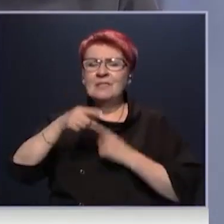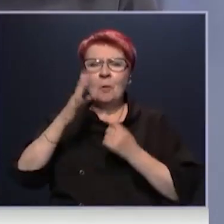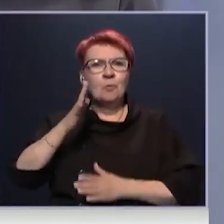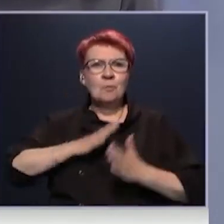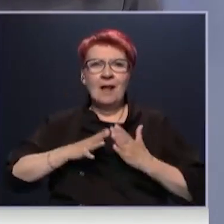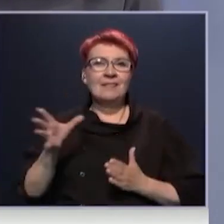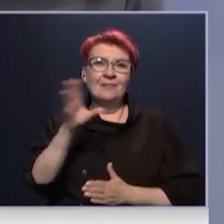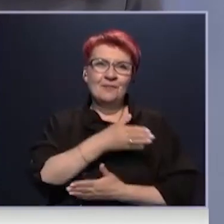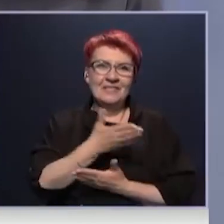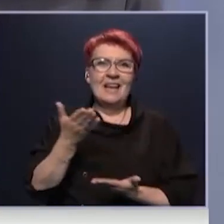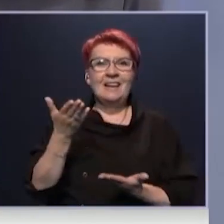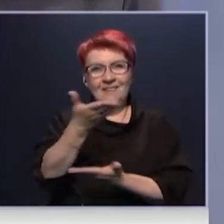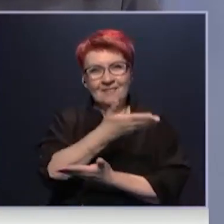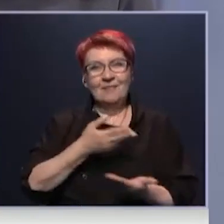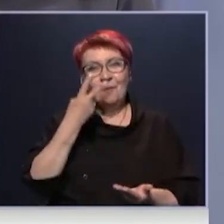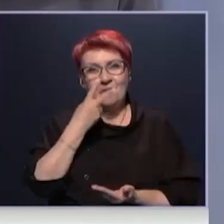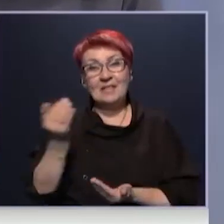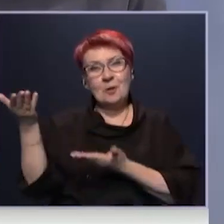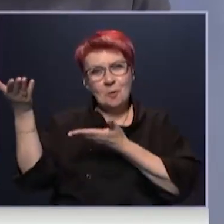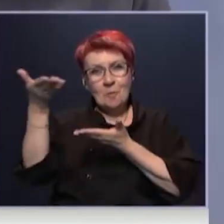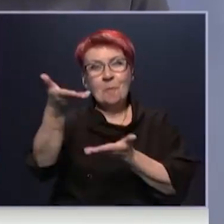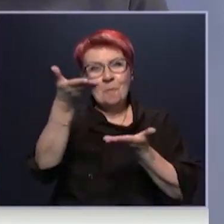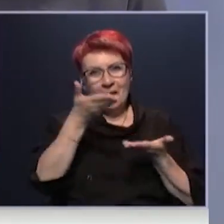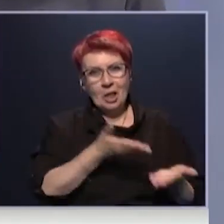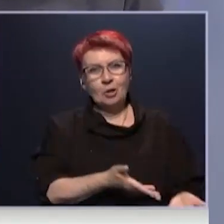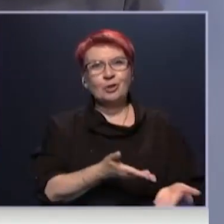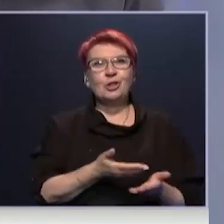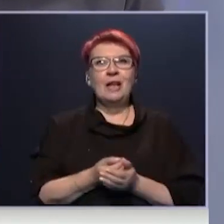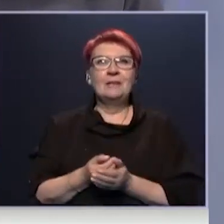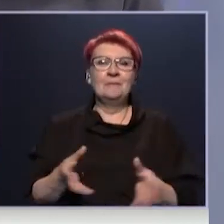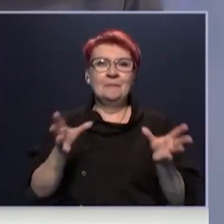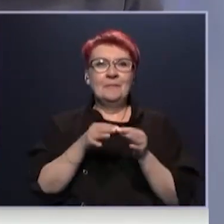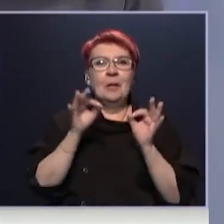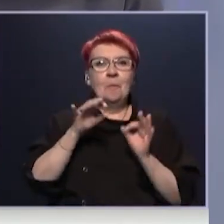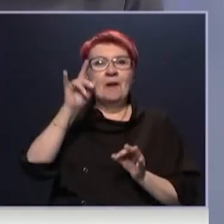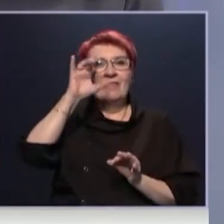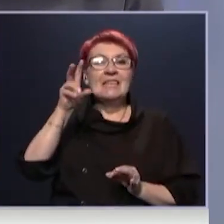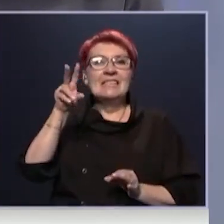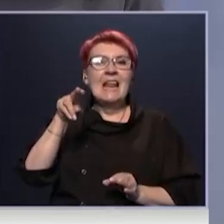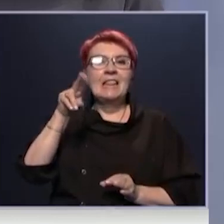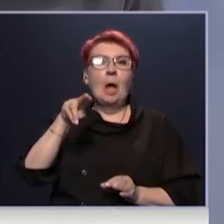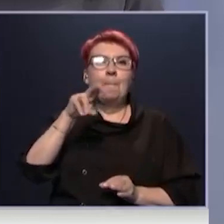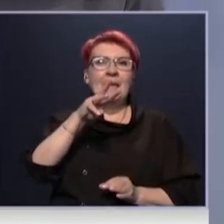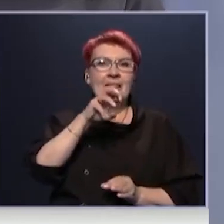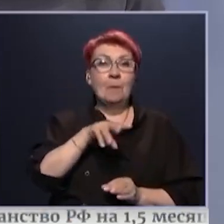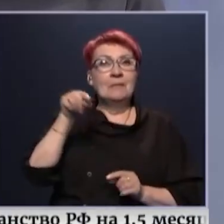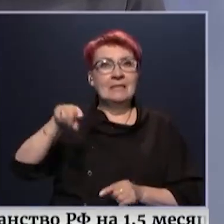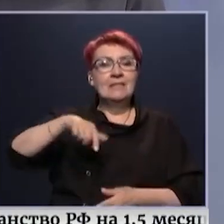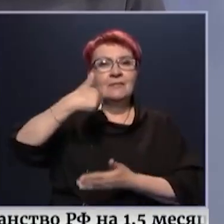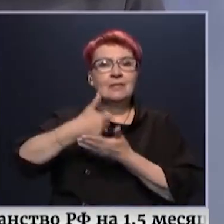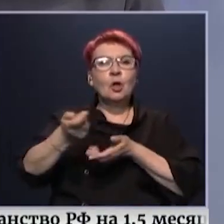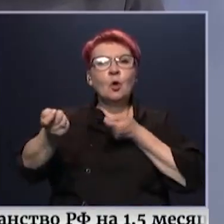всех видеть и приглашаем присоединиться к братству православных следопытов. Здесь возглавляет